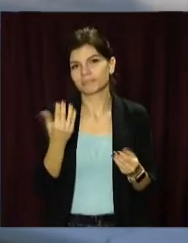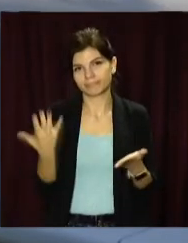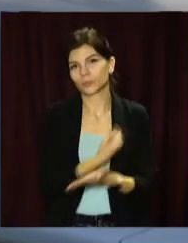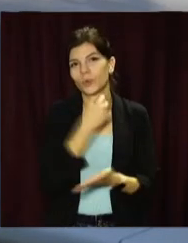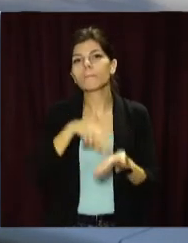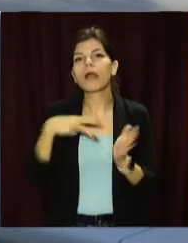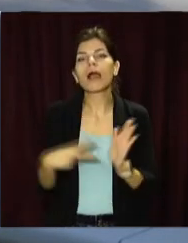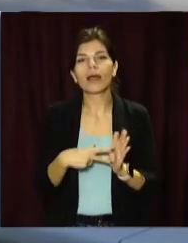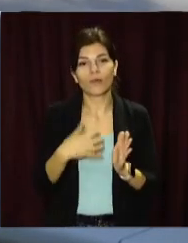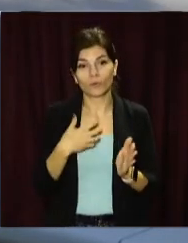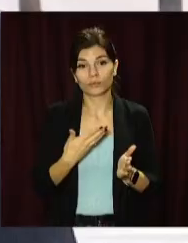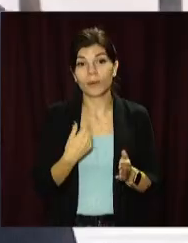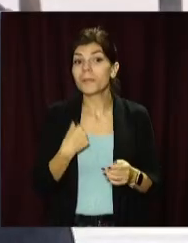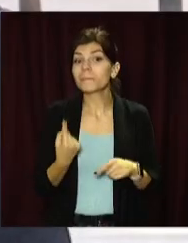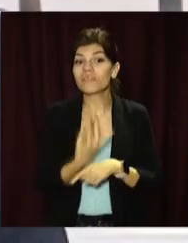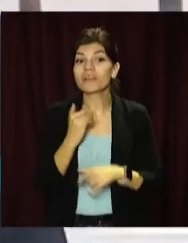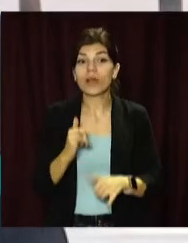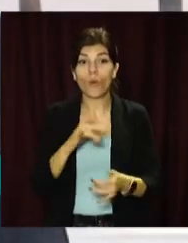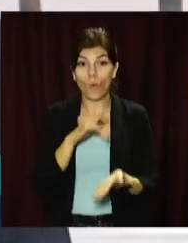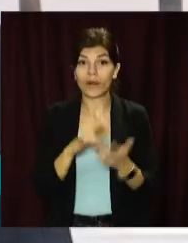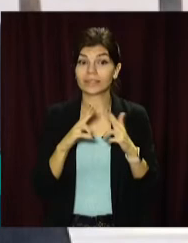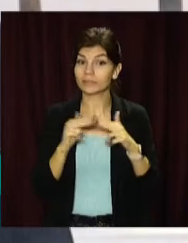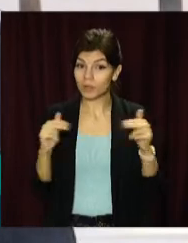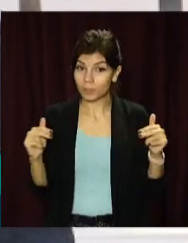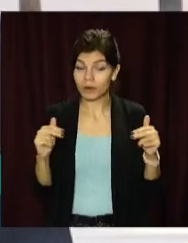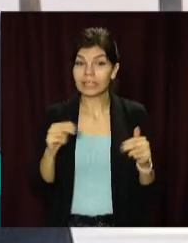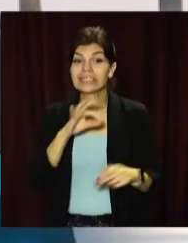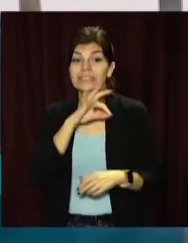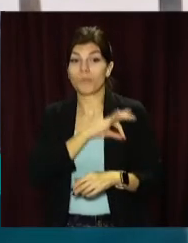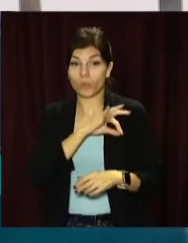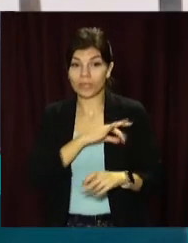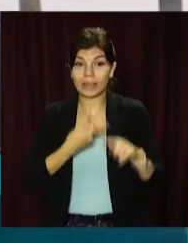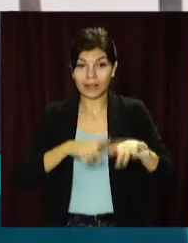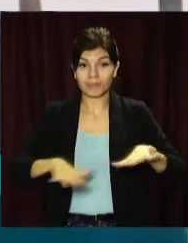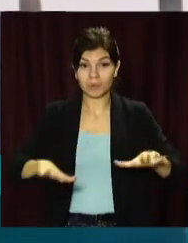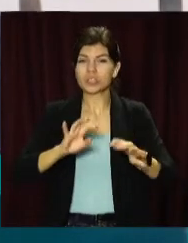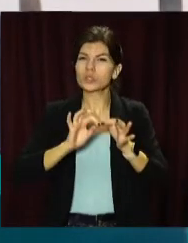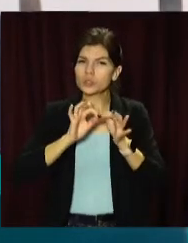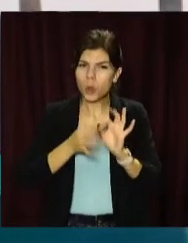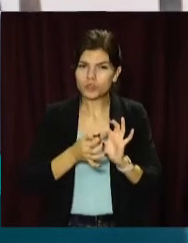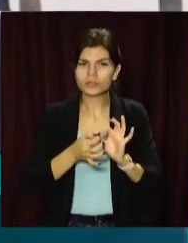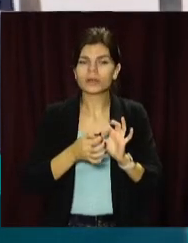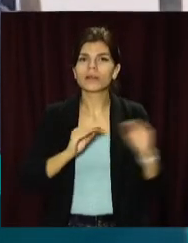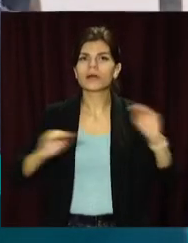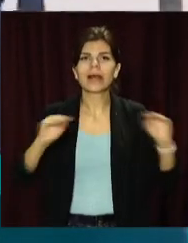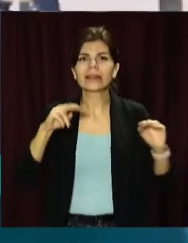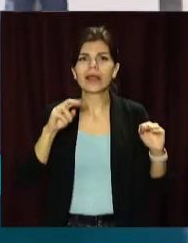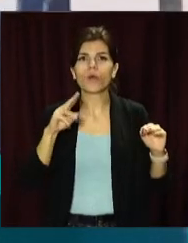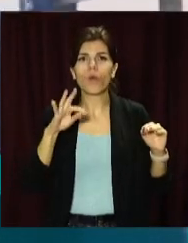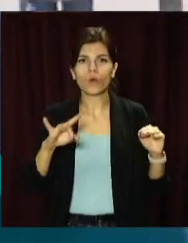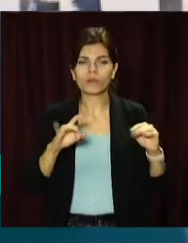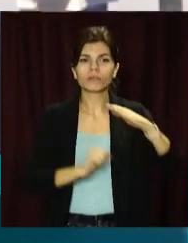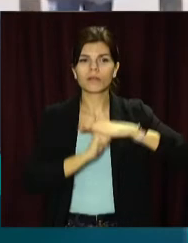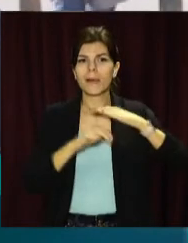задумка цілком вдалася. «Ми впервые для города Днепра применили на этом объекте сложные